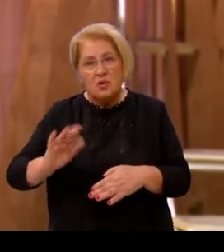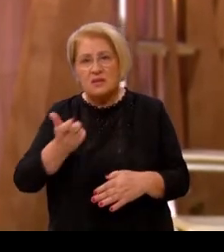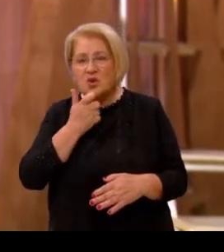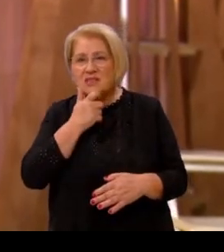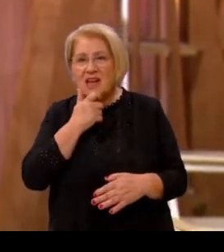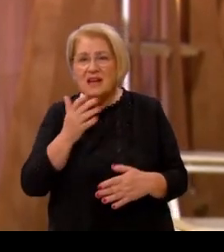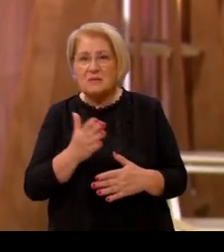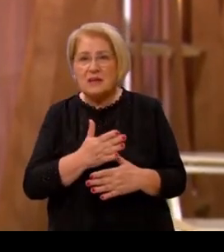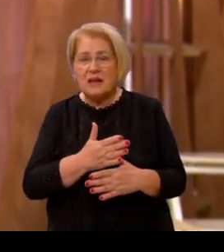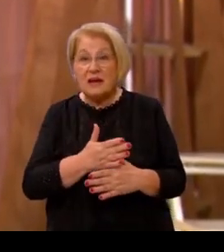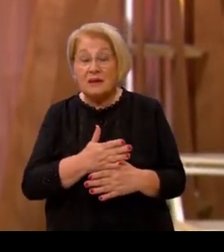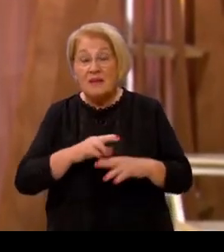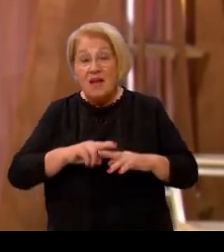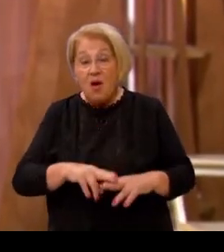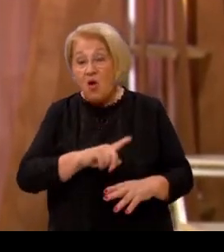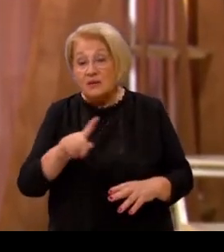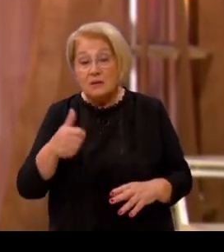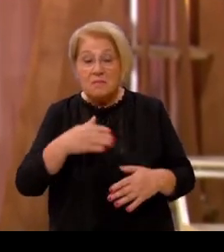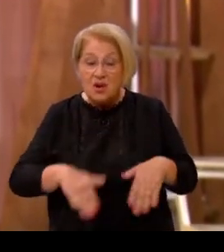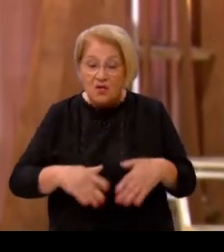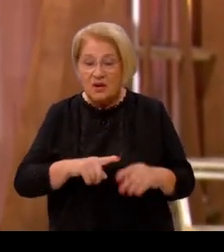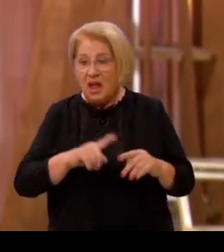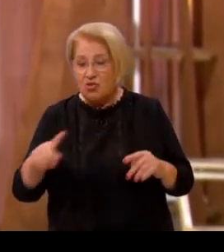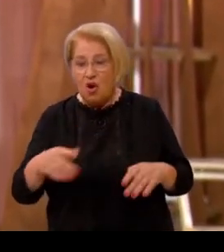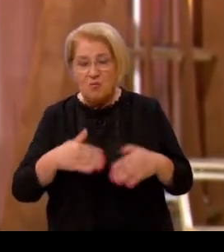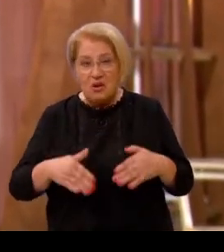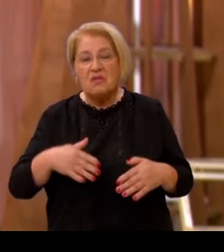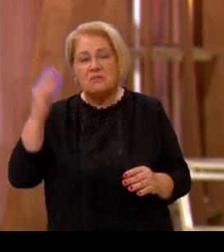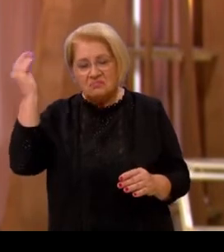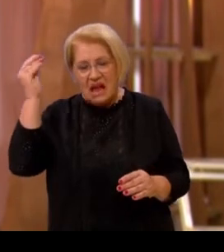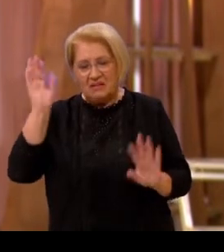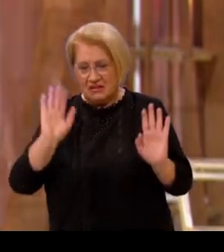nama. Preživljavanje od mirovine do mirovine za njih je već navika.